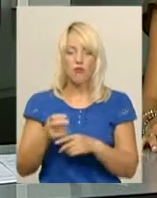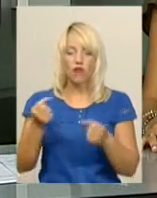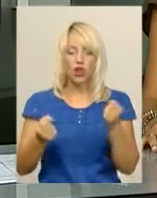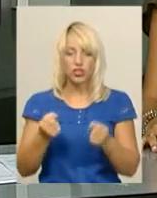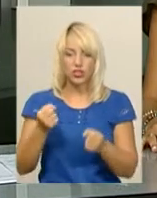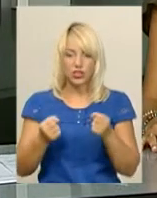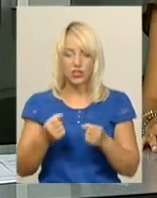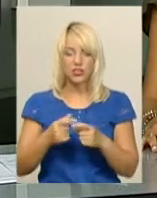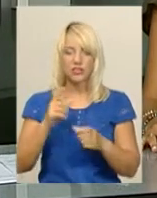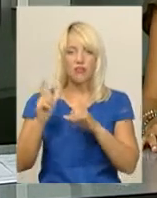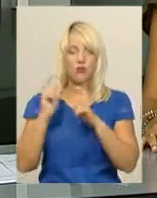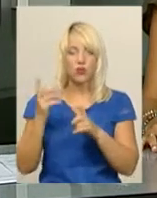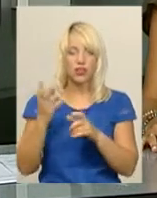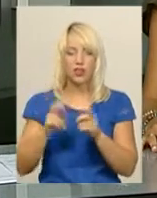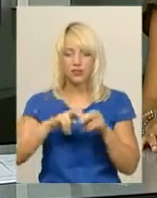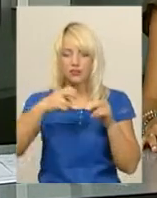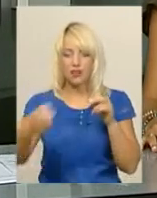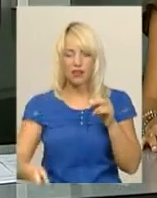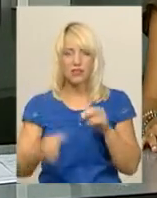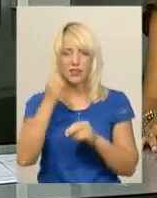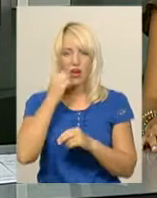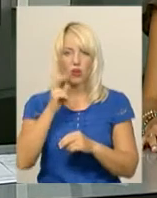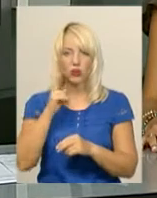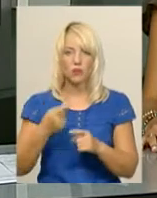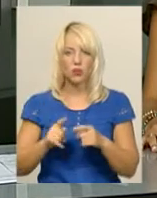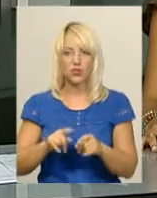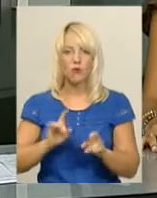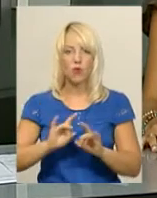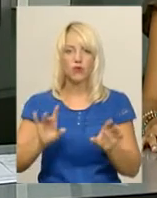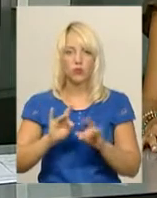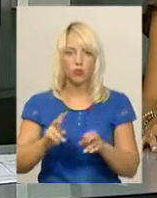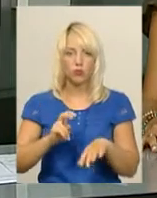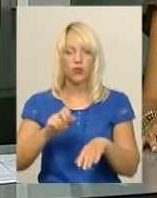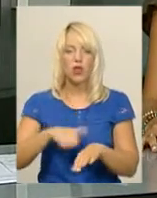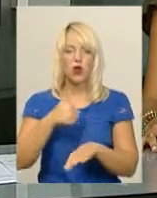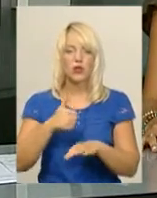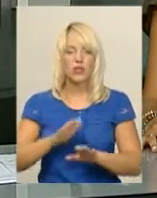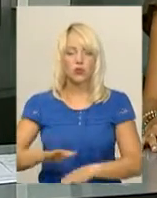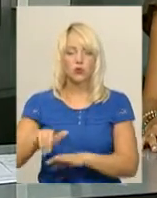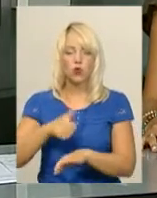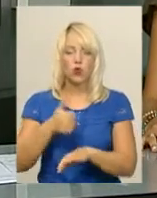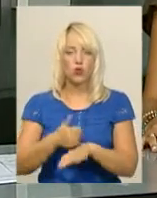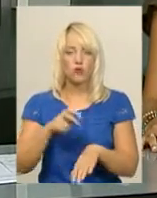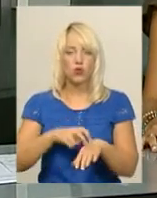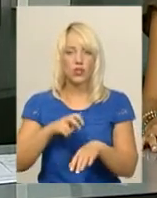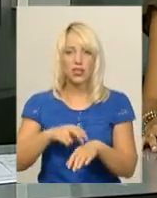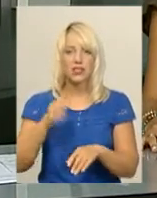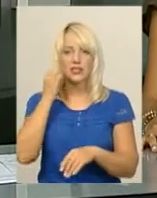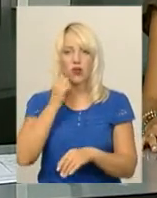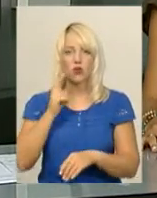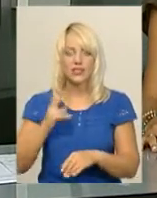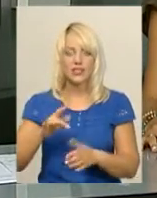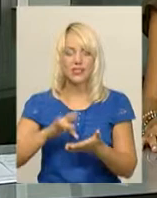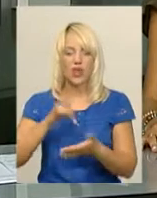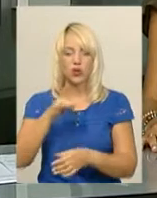в'їзді у Старокостянтинові. Про це повідомив заступник головного лікаря з хірургічної роботи Старокостянтинівської центральної районної лікарні Сергій Чисаков.